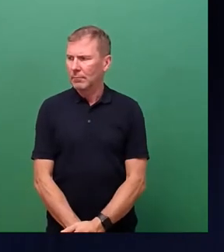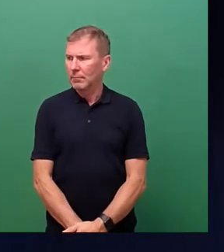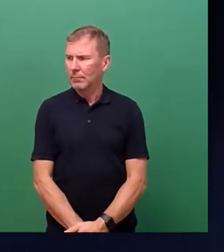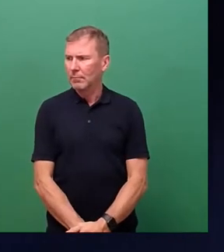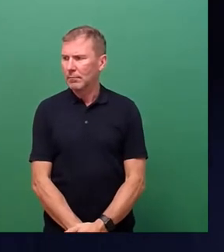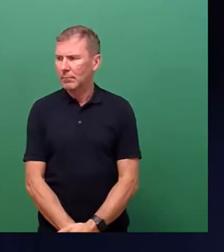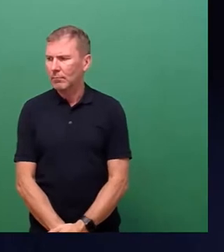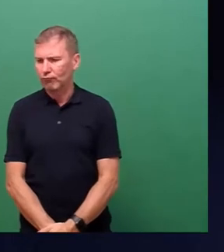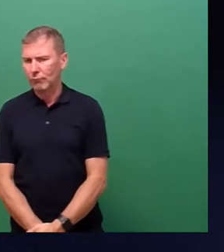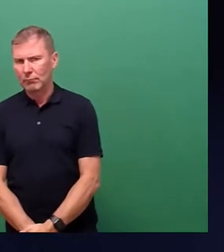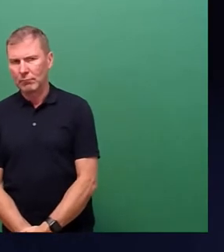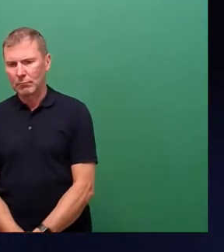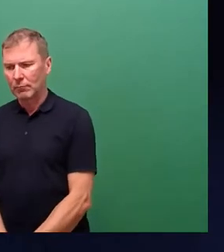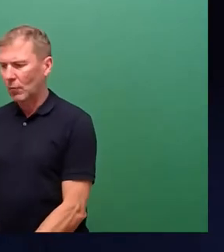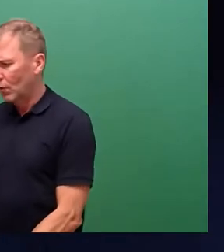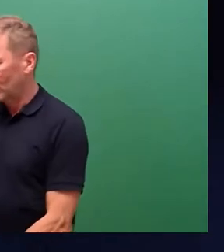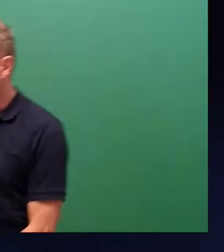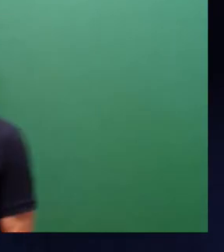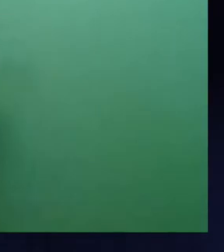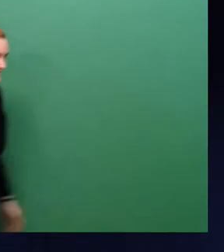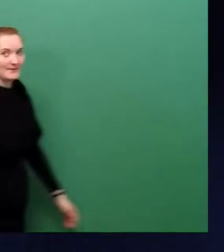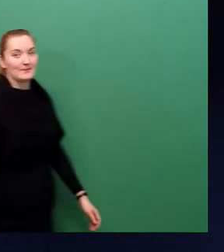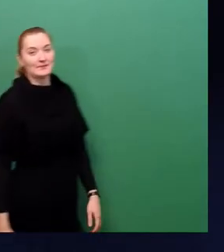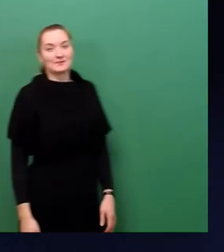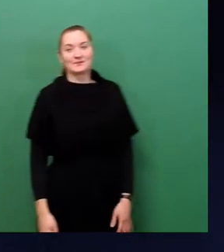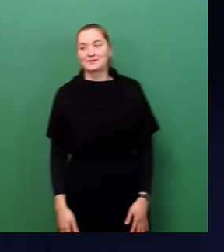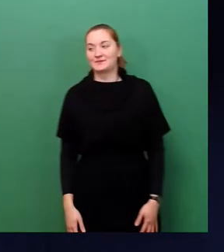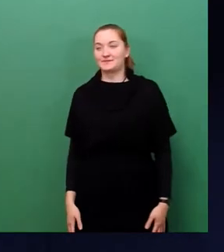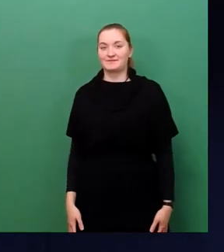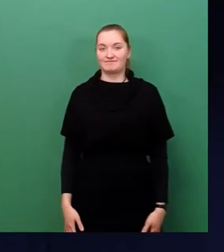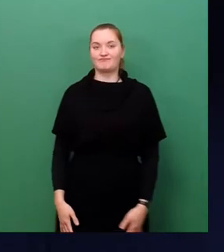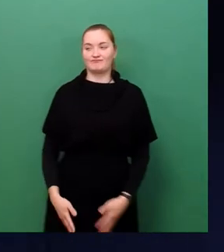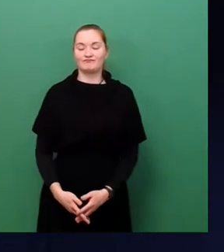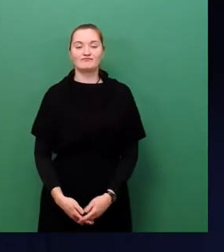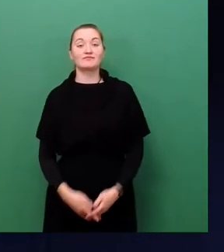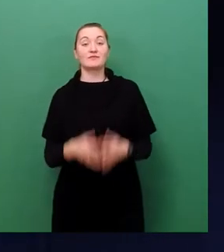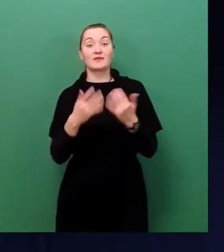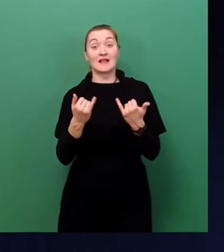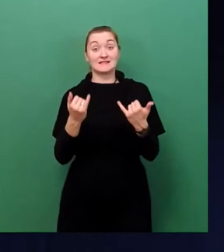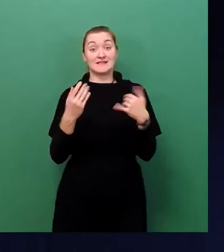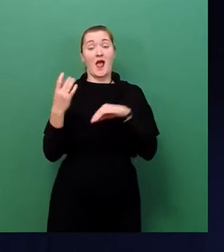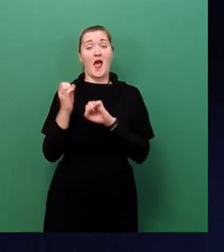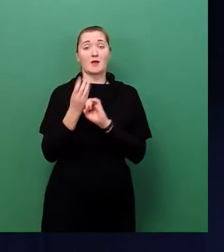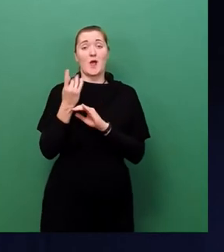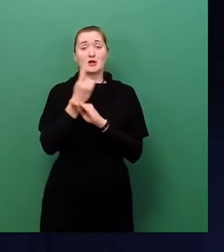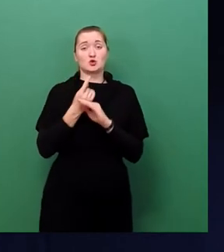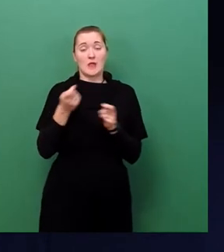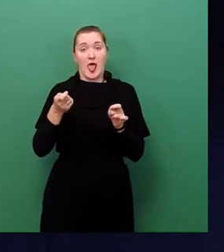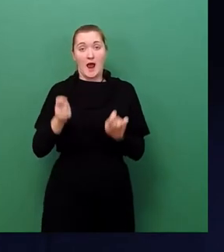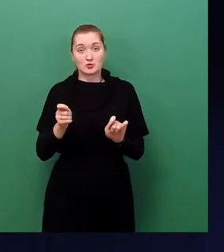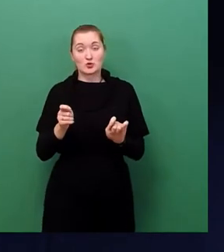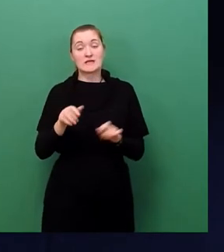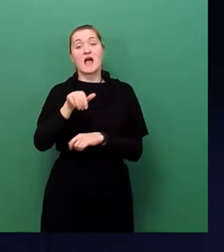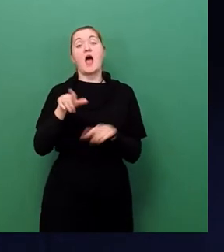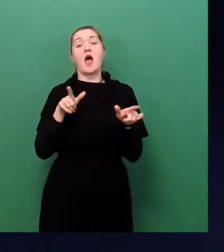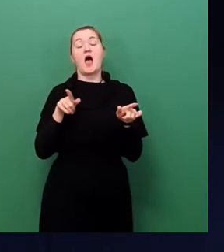So, damit kommen wir zum Abschluss der aktuellen Stunde und die AfD-Fraktion mit Herrn Lange.